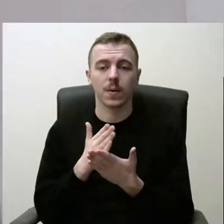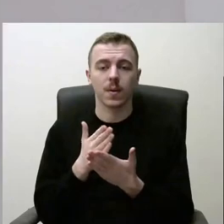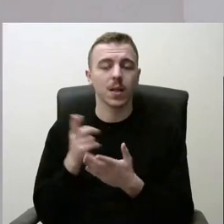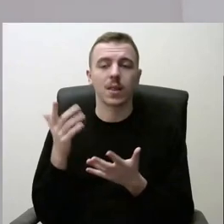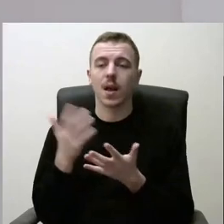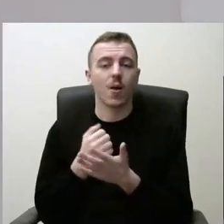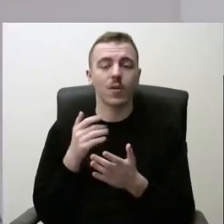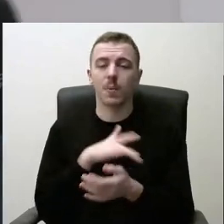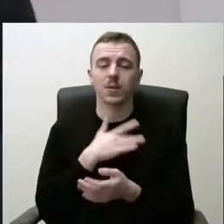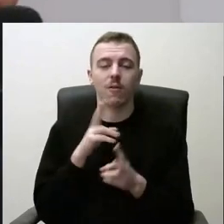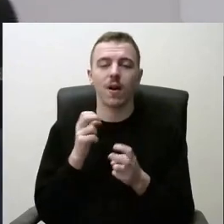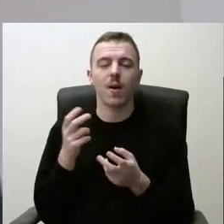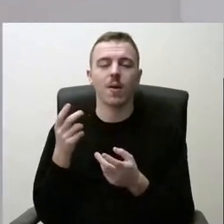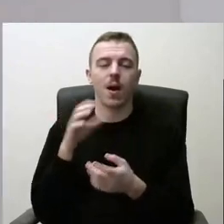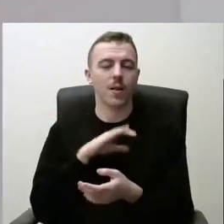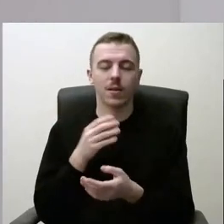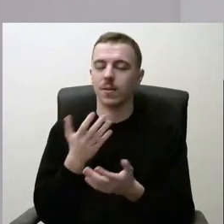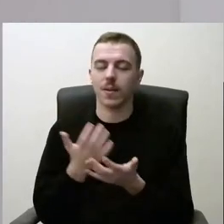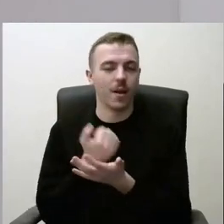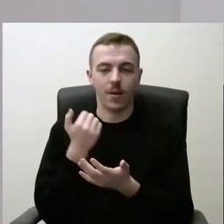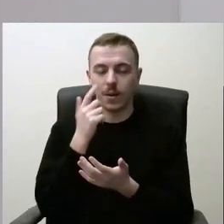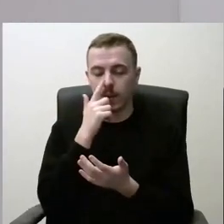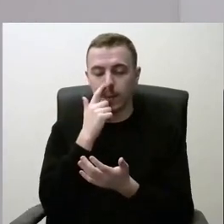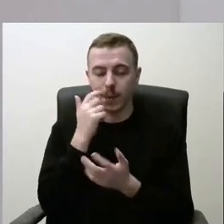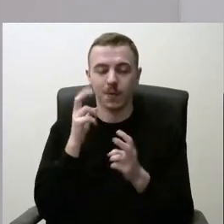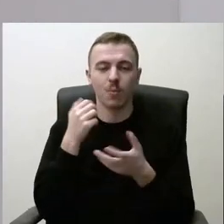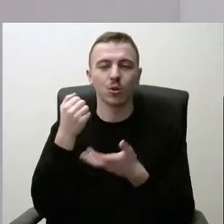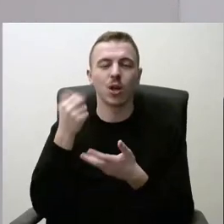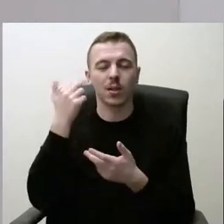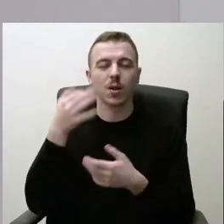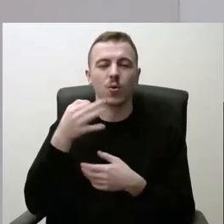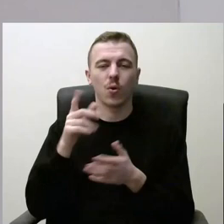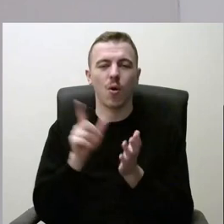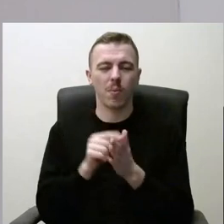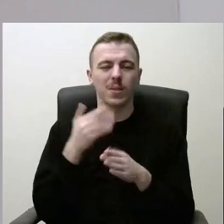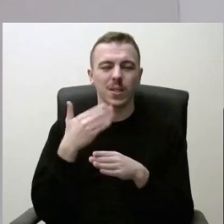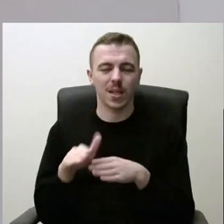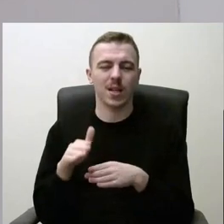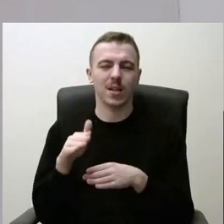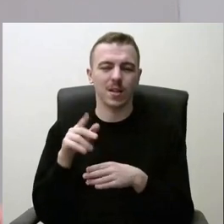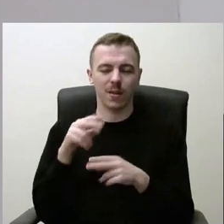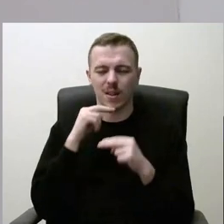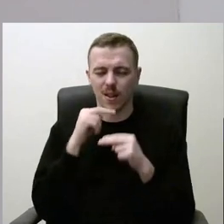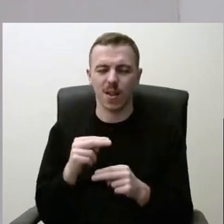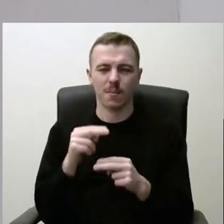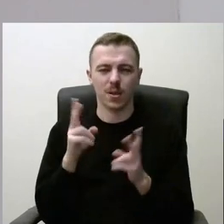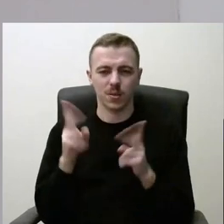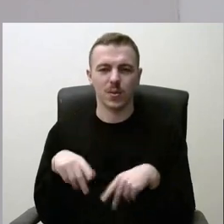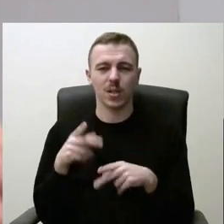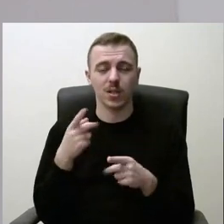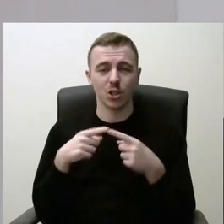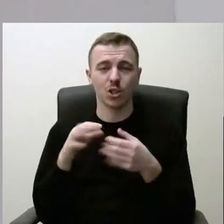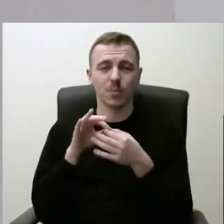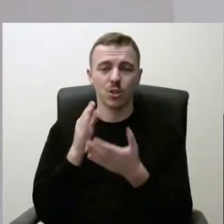paslaugos, negauna paimų ir taip toliau. Tai biudžetas iš principų Kauno rajono turėtų tikrai skirti šitoj vietoj dėmesį, nes būtų grįžtamas ryšys.